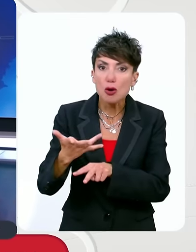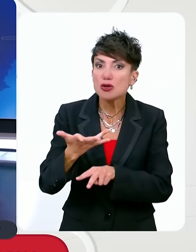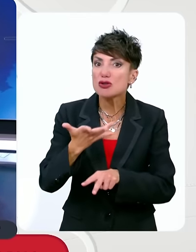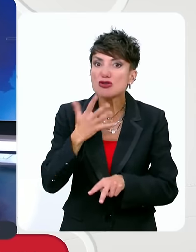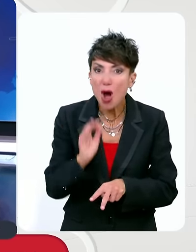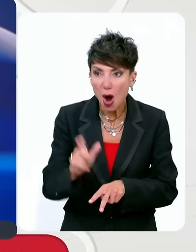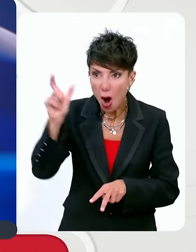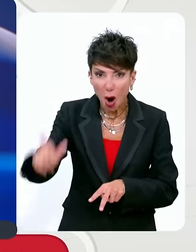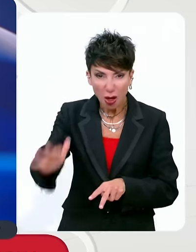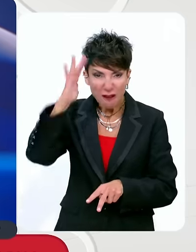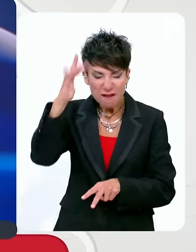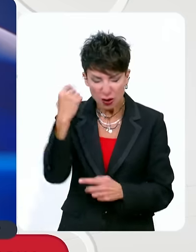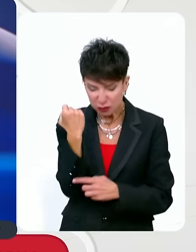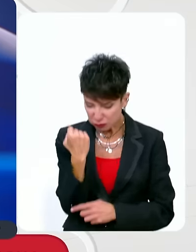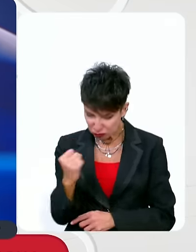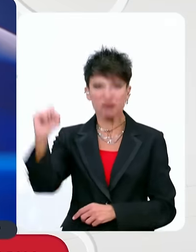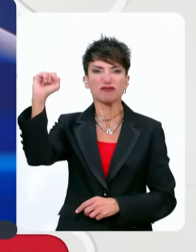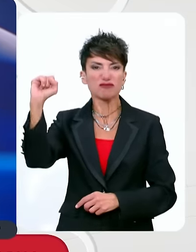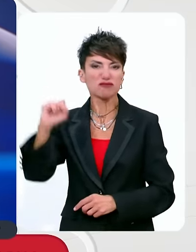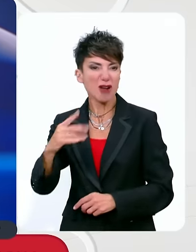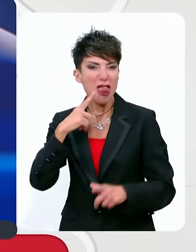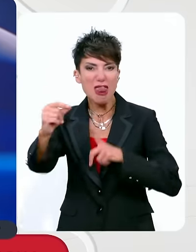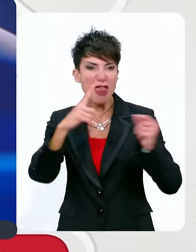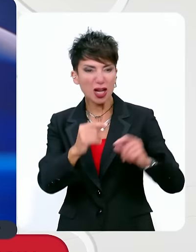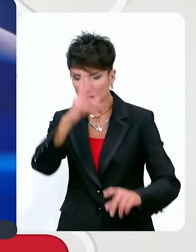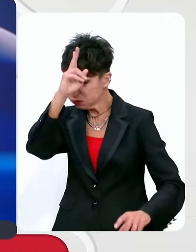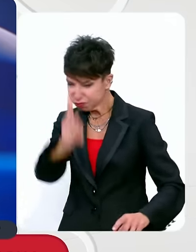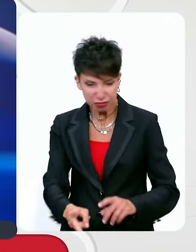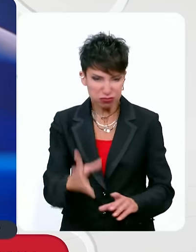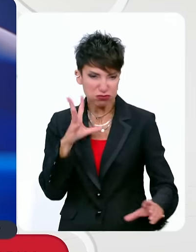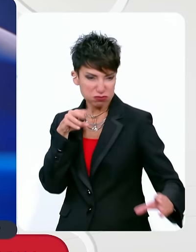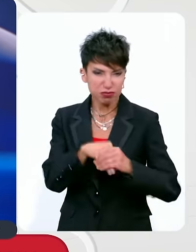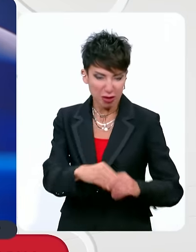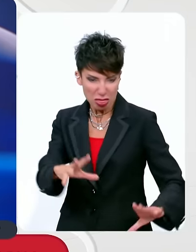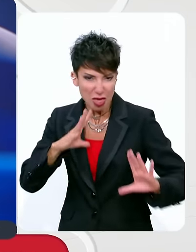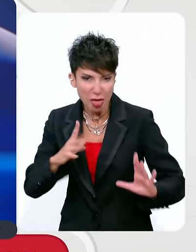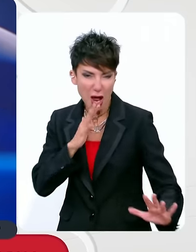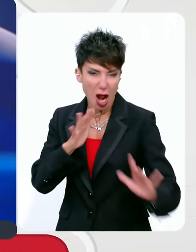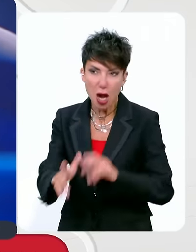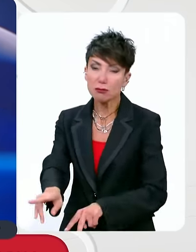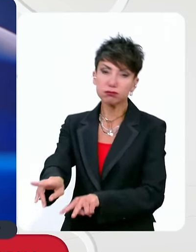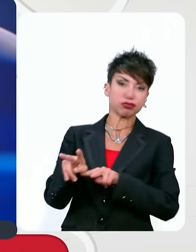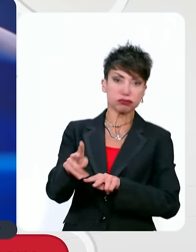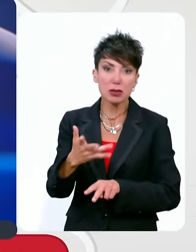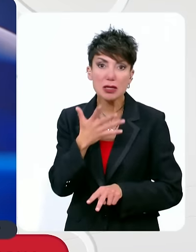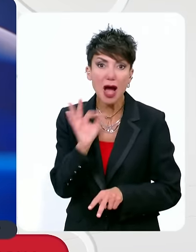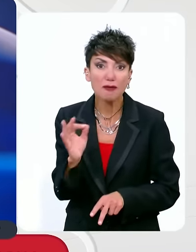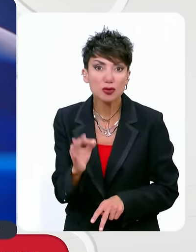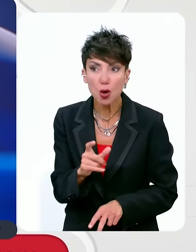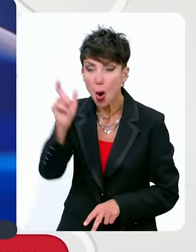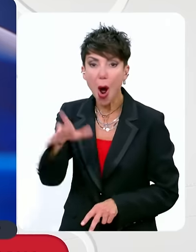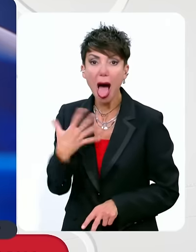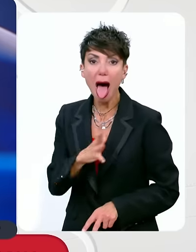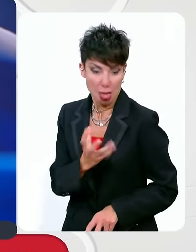για αυτές τις πολιτικές που ο κύριος Κασελάκη σήμερα τις εξοραίζει. Τι μια μέρα να λες ότι η